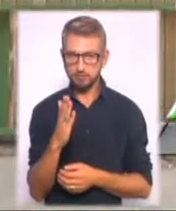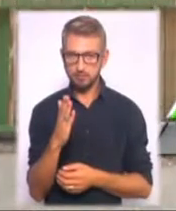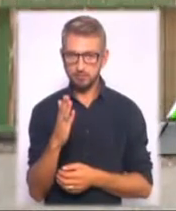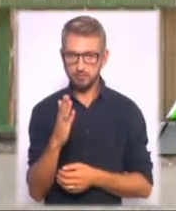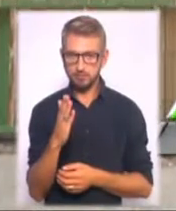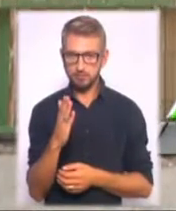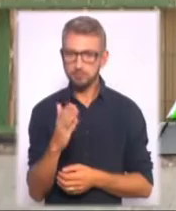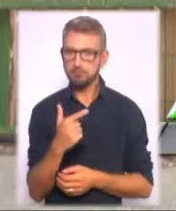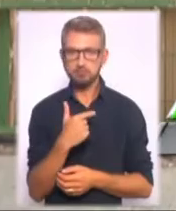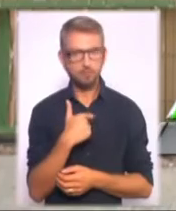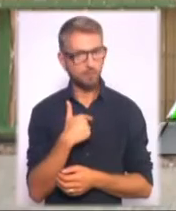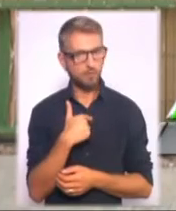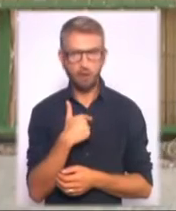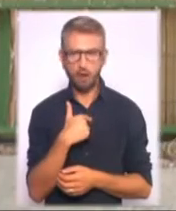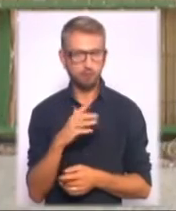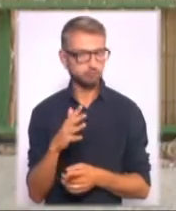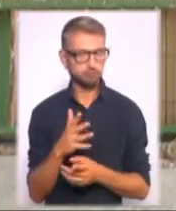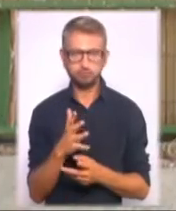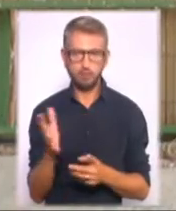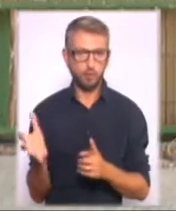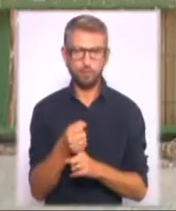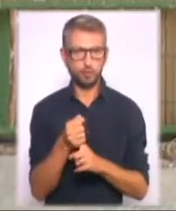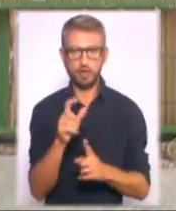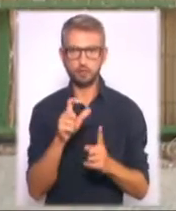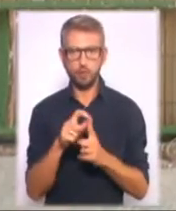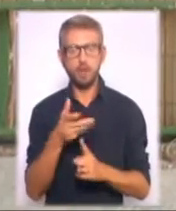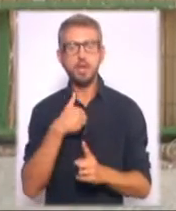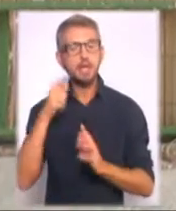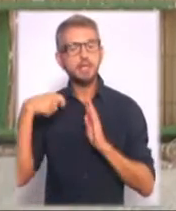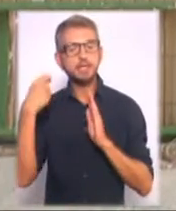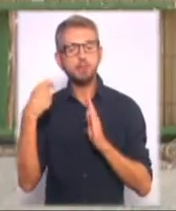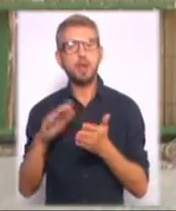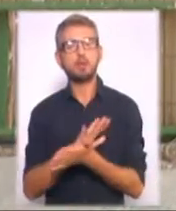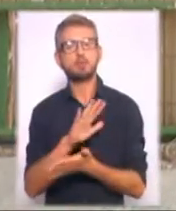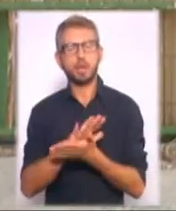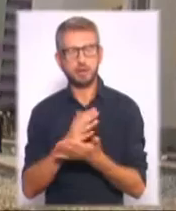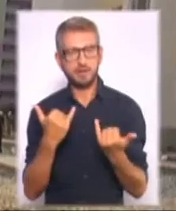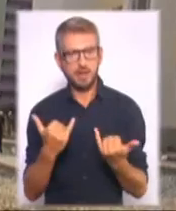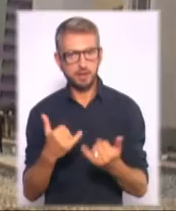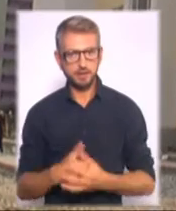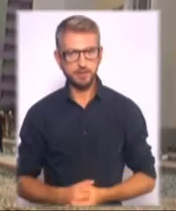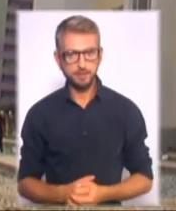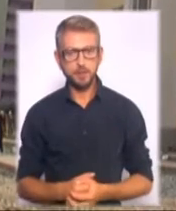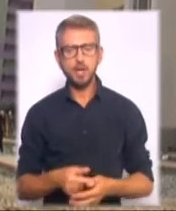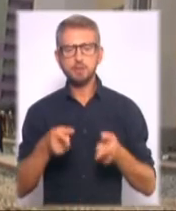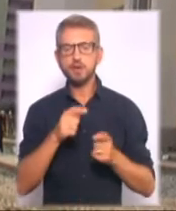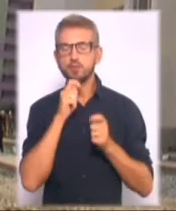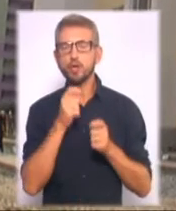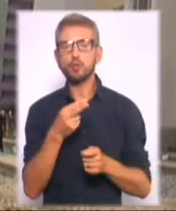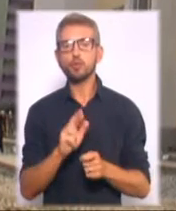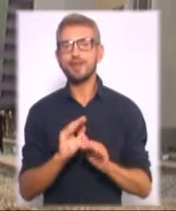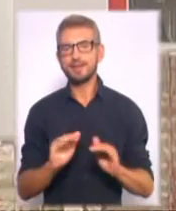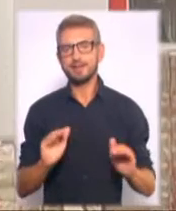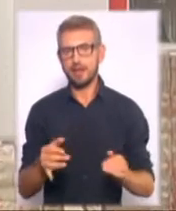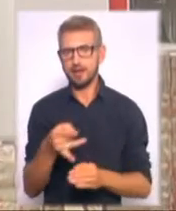Я ловлю вас на своїй. Нас знімає пресо зараз і в нашу розмову. Справжнім подарунком для найменших жителів